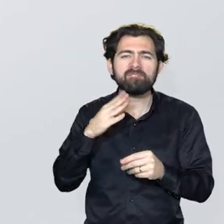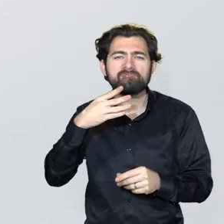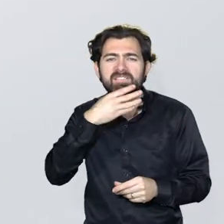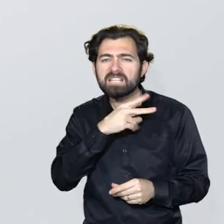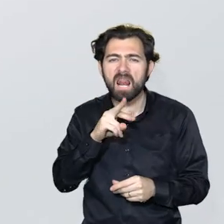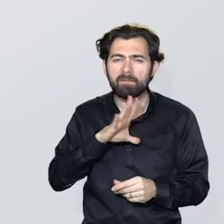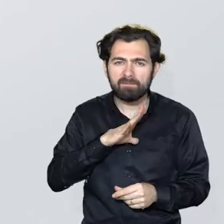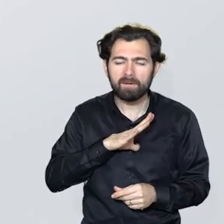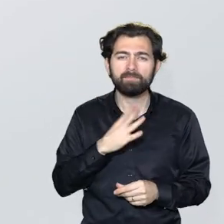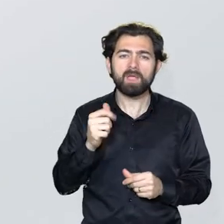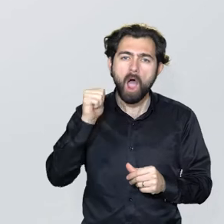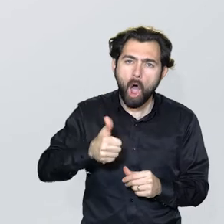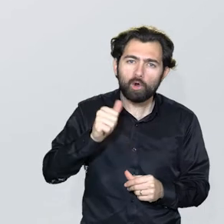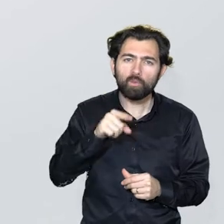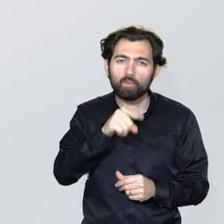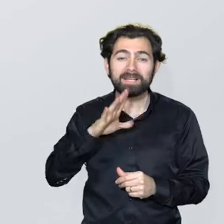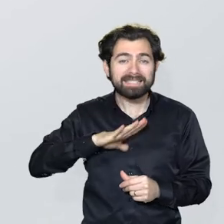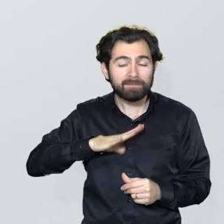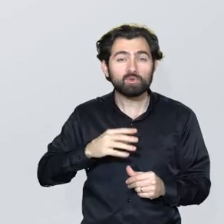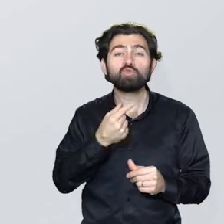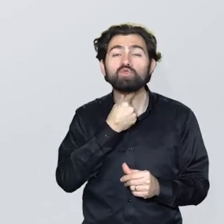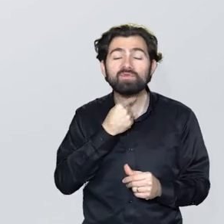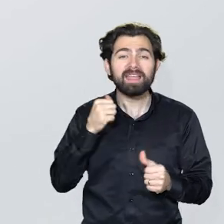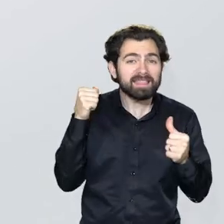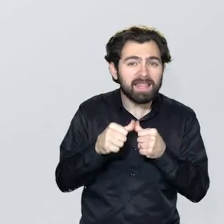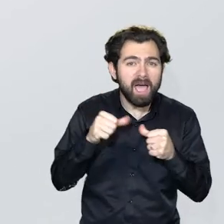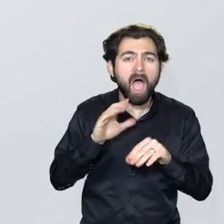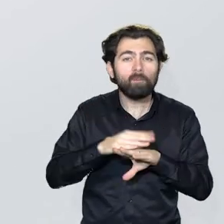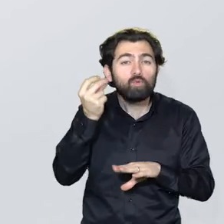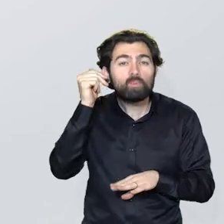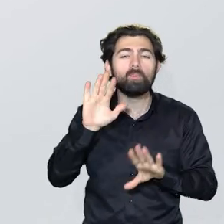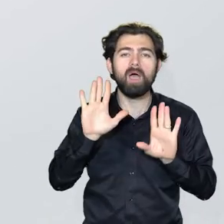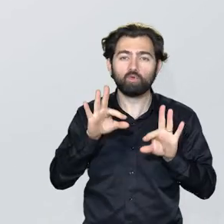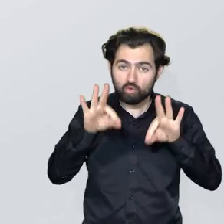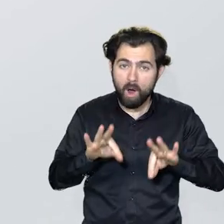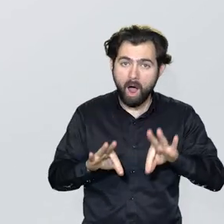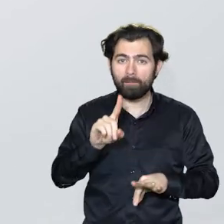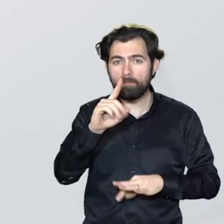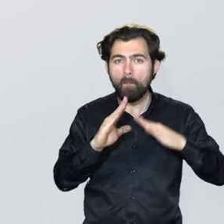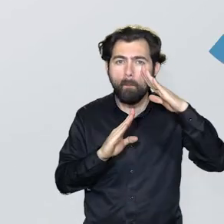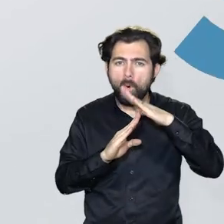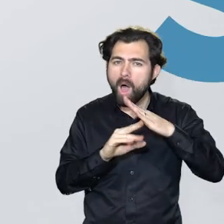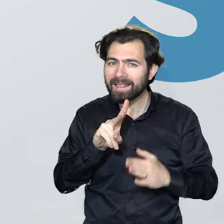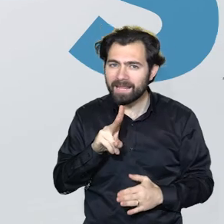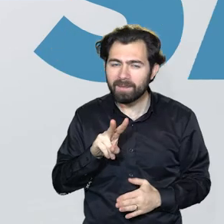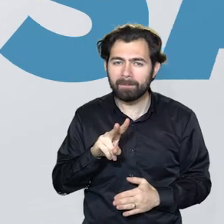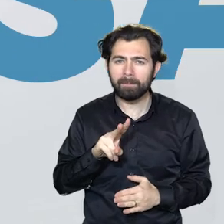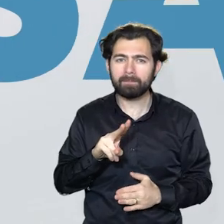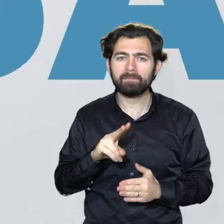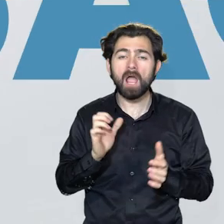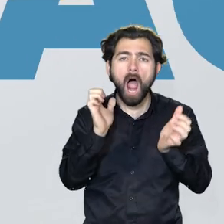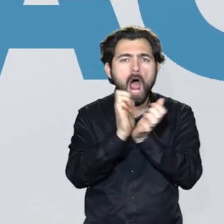Her gün şu dileğimizi lütfen tekrar etmeyi unutmayalım. Şu anda bir moladayız.